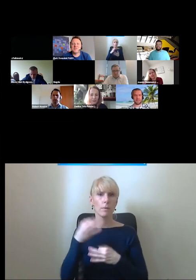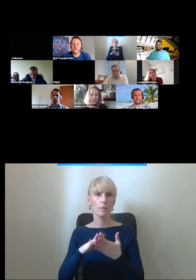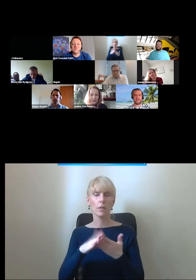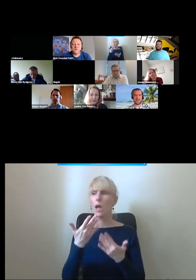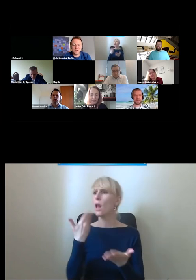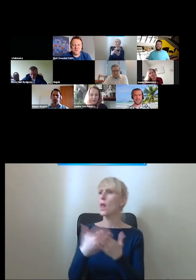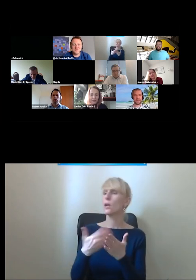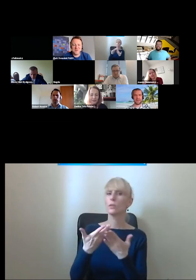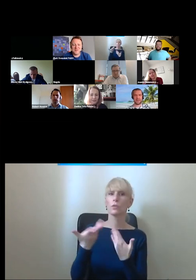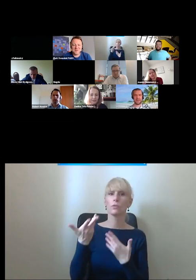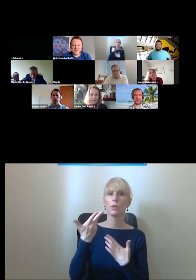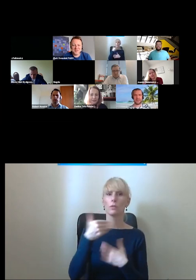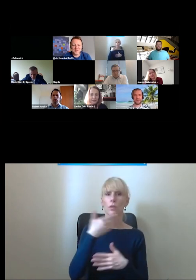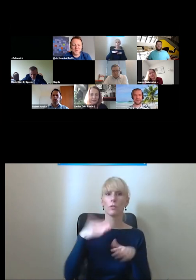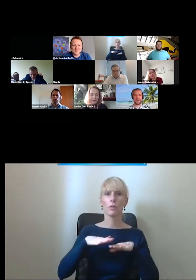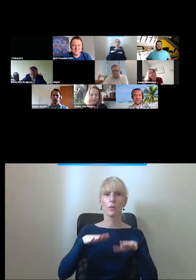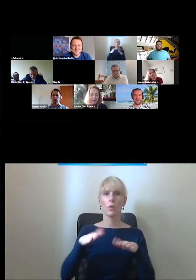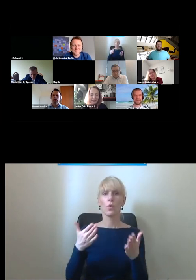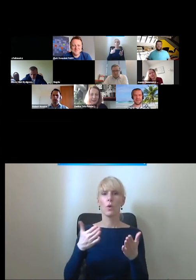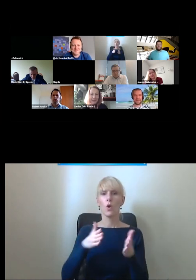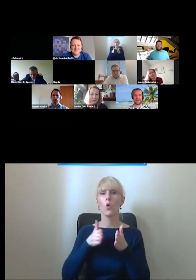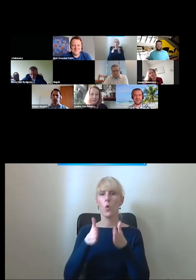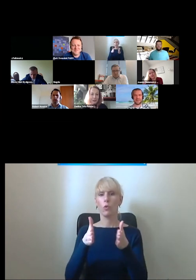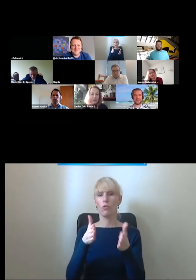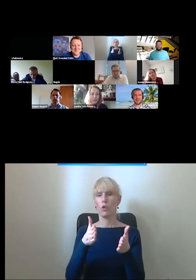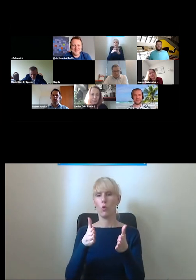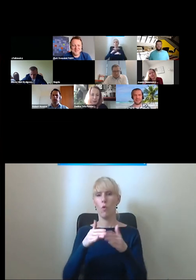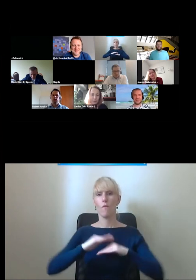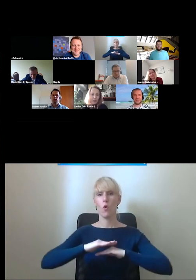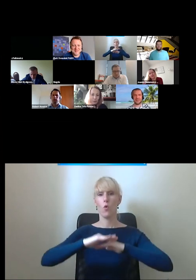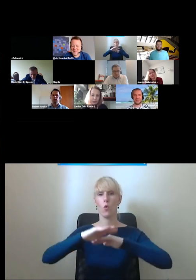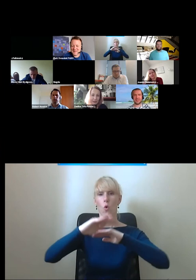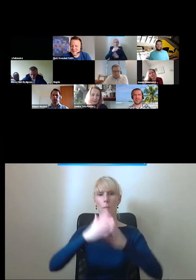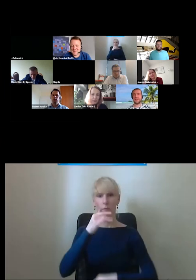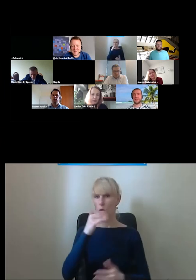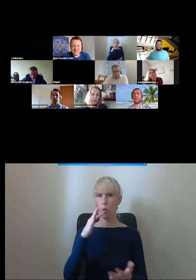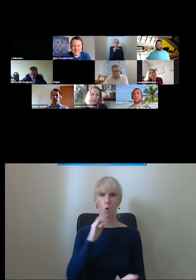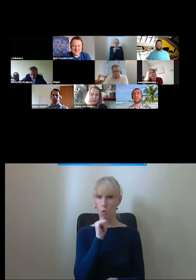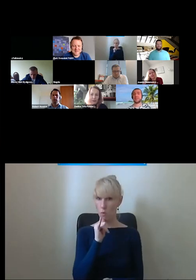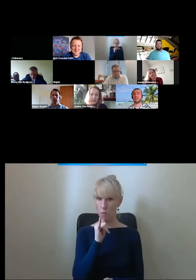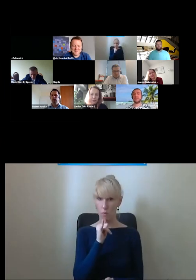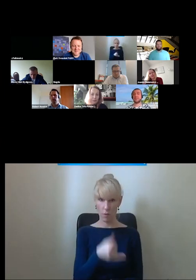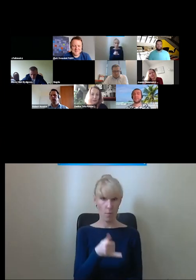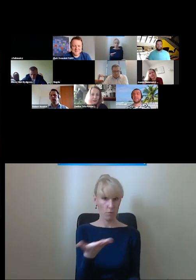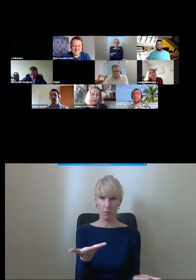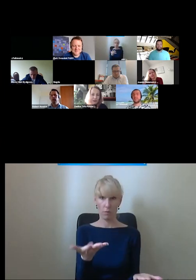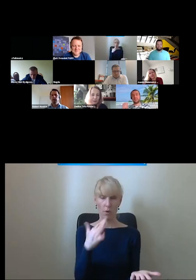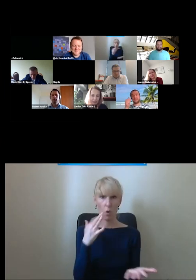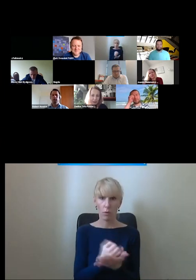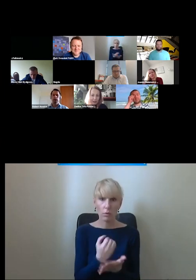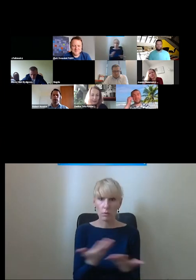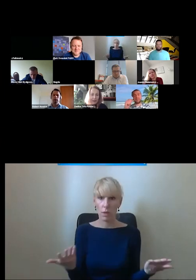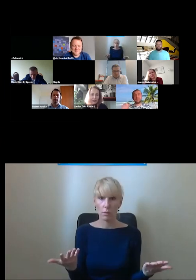korzystać z ruchomych chodników Paulina oddaję Ci głos to znaczy wiadomo ewakuacja czyli sytuacja zwykle